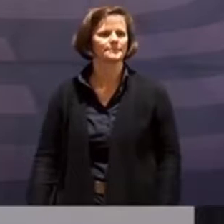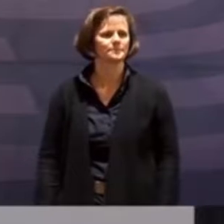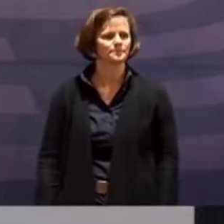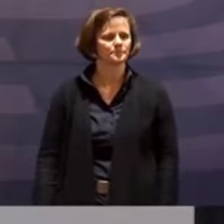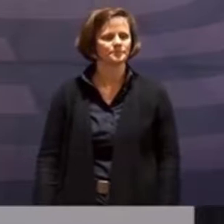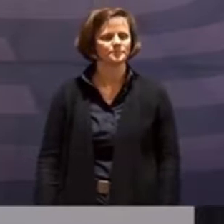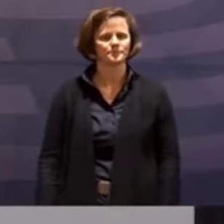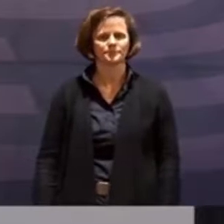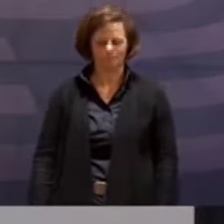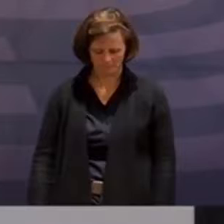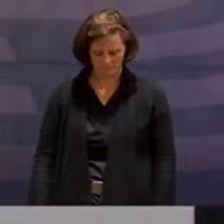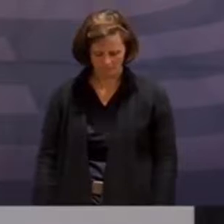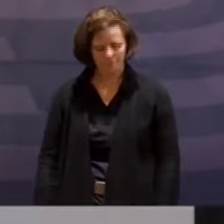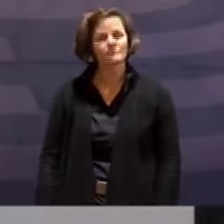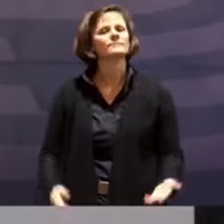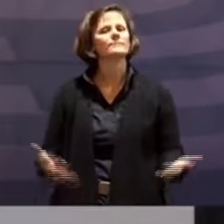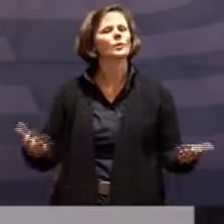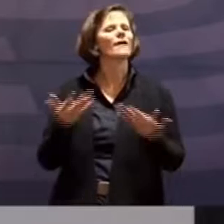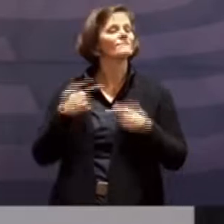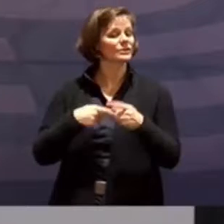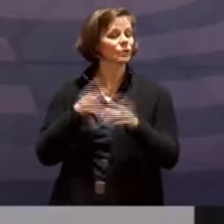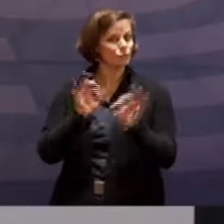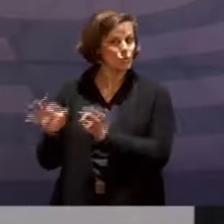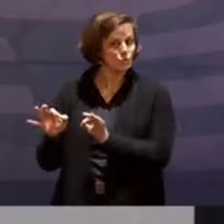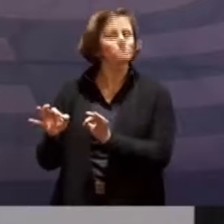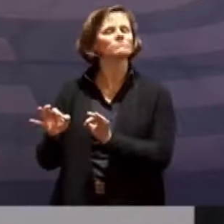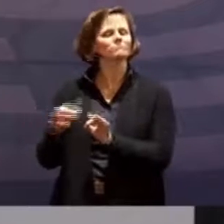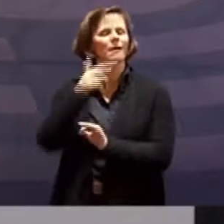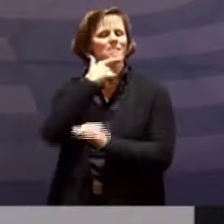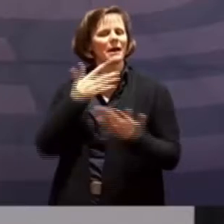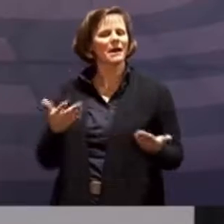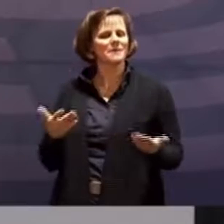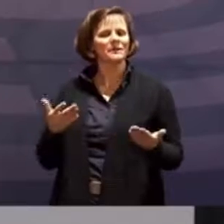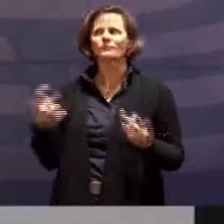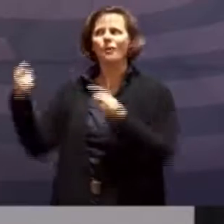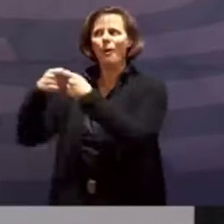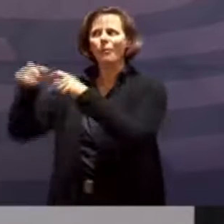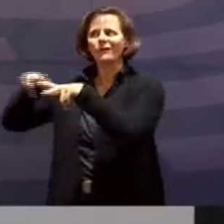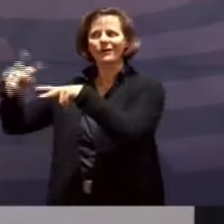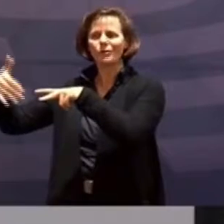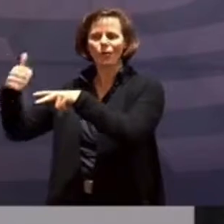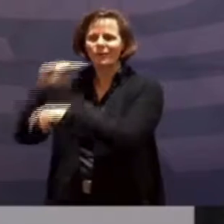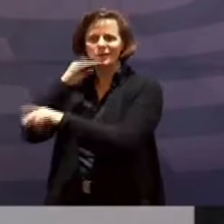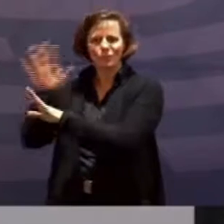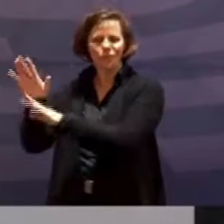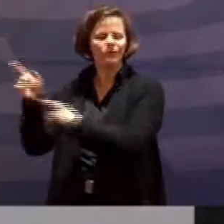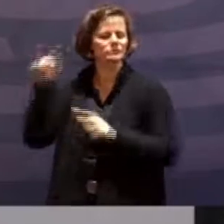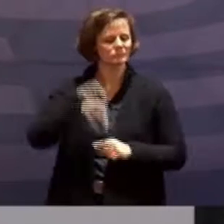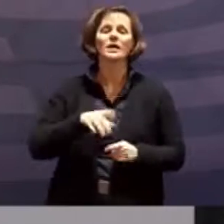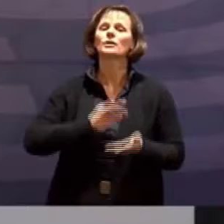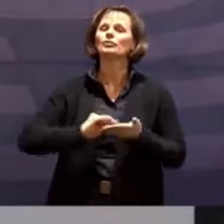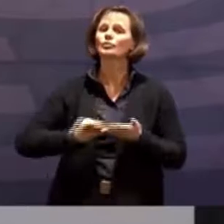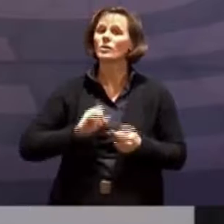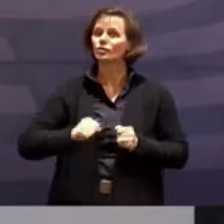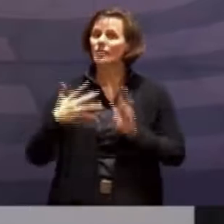Und wo wir gerade beim Thema sind, Dinge, die gut laufen in Bremen und auch nicht ausreichend vom Bund geregelt werden. Bei Schnelltests an Schulen sind wir auch vor